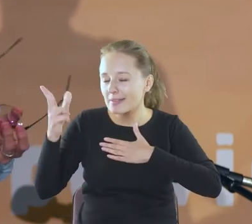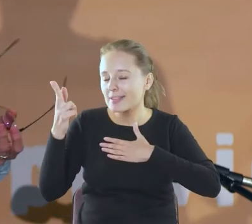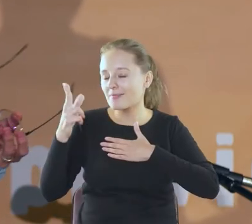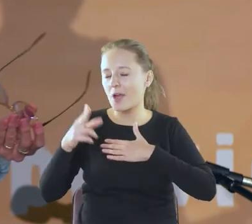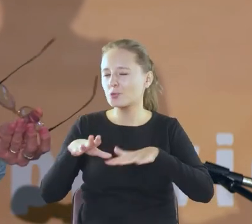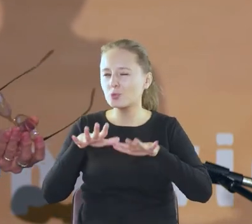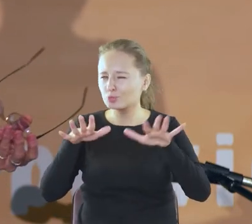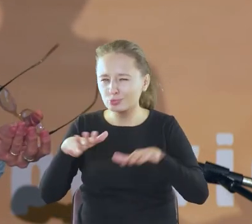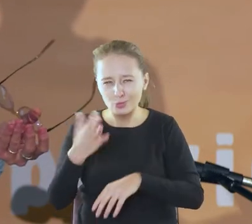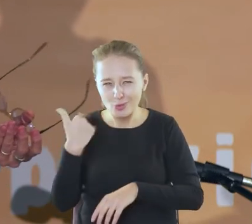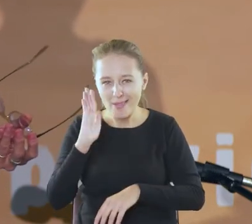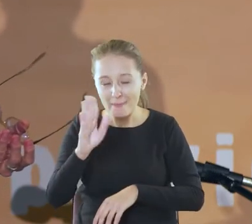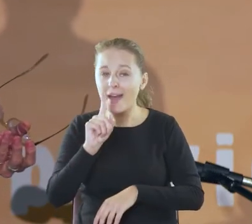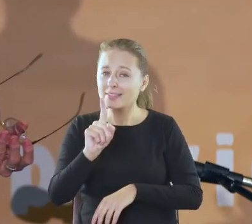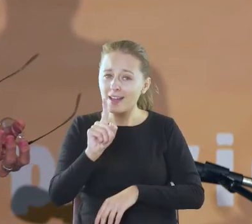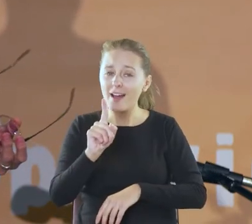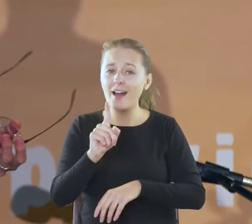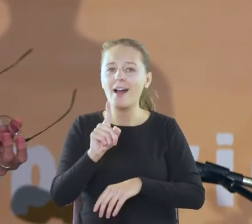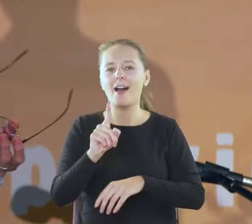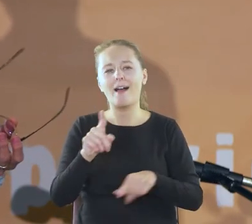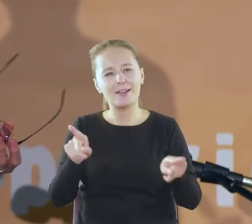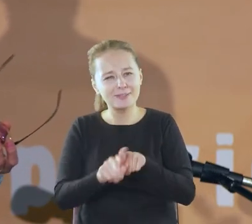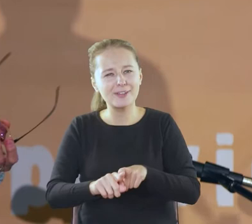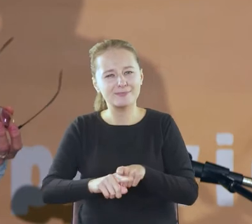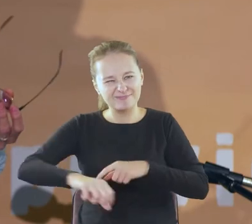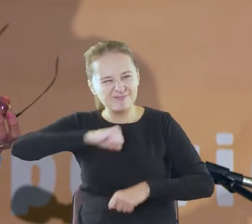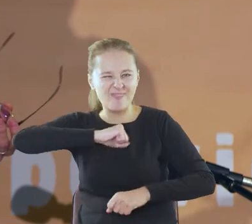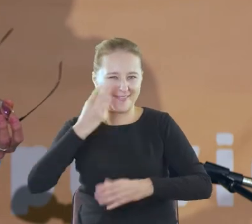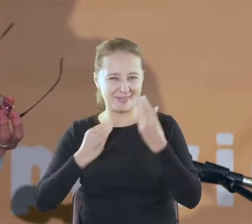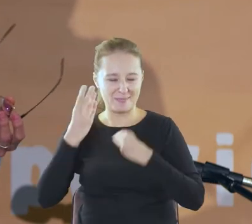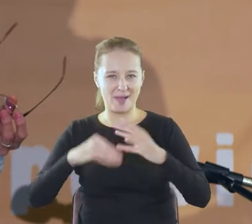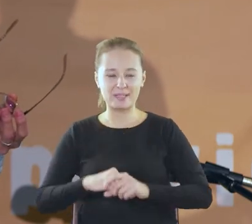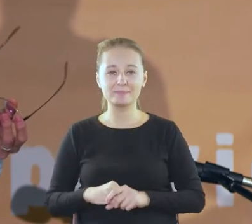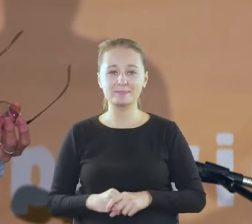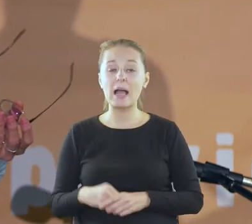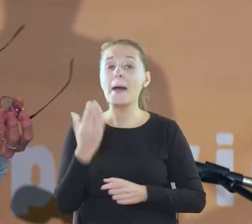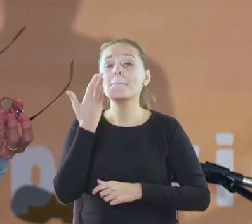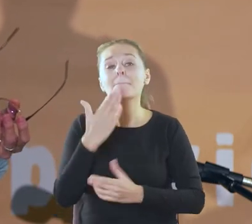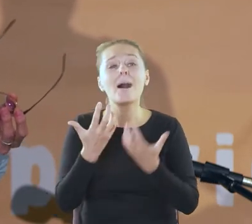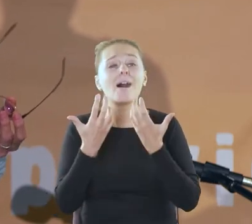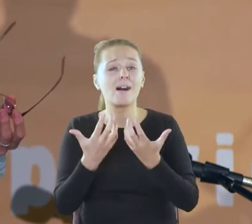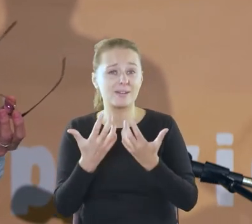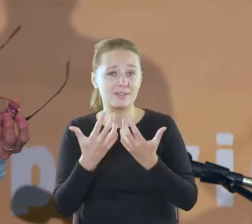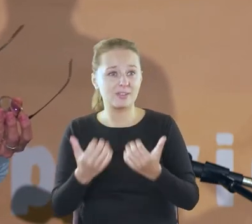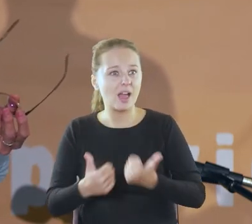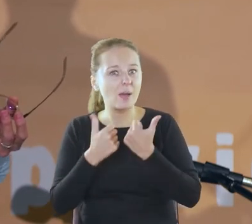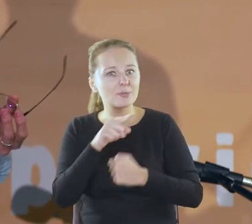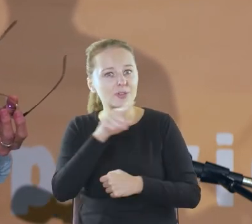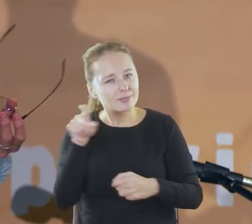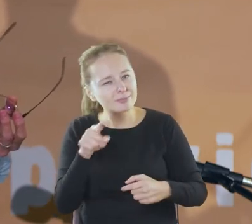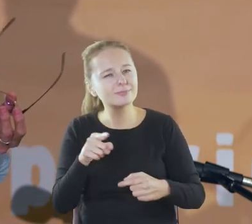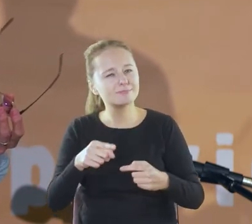ale może nie najgorszą zabawę przynajmniej. Bardzo by mi zależało na tym, żeby dali się Państwo